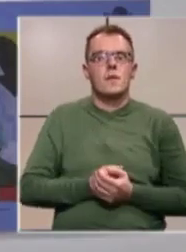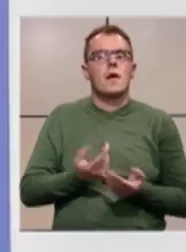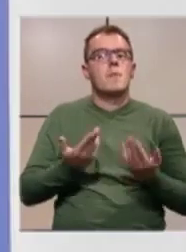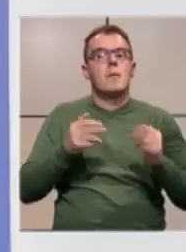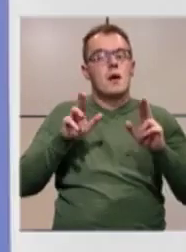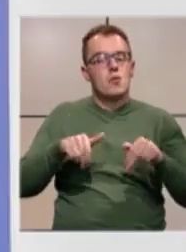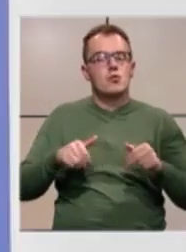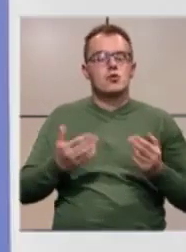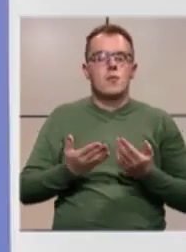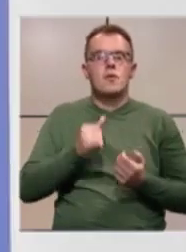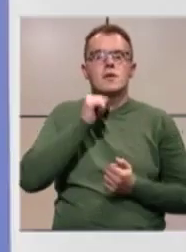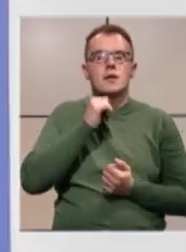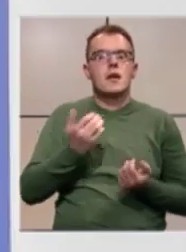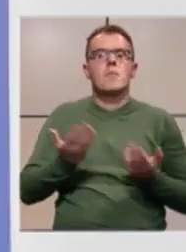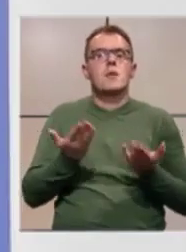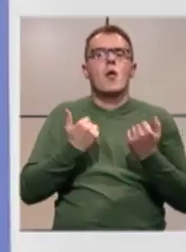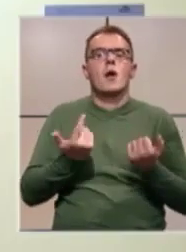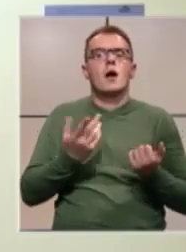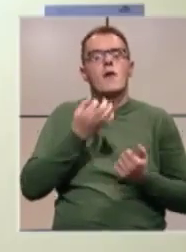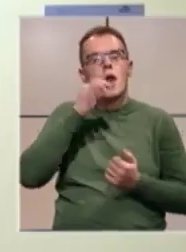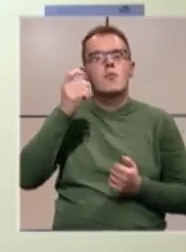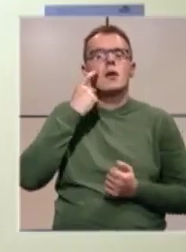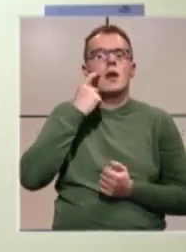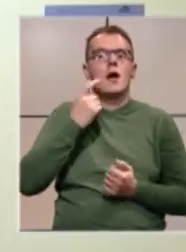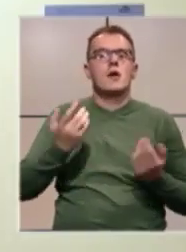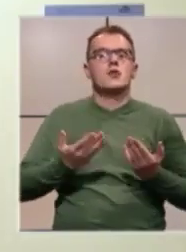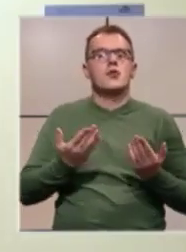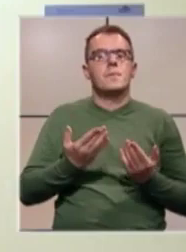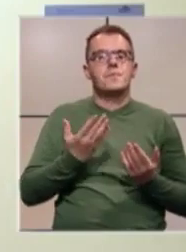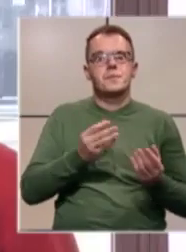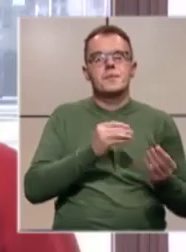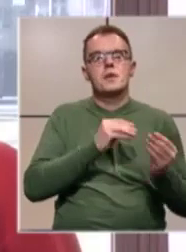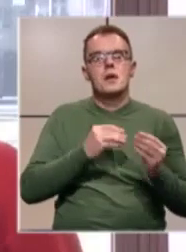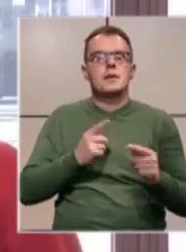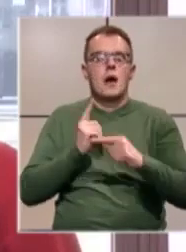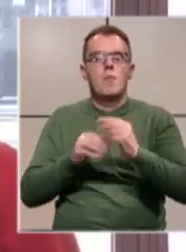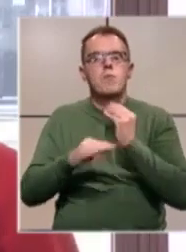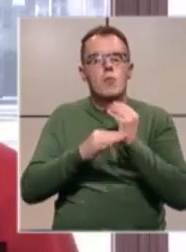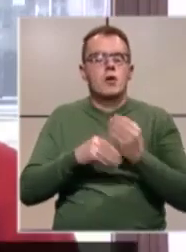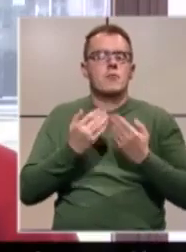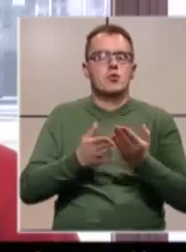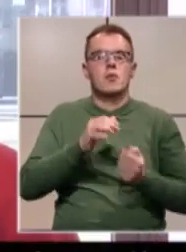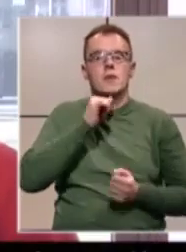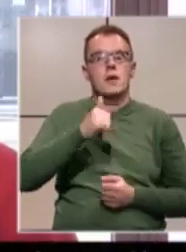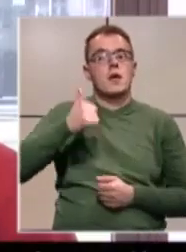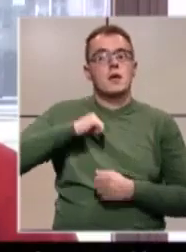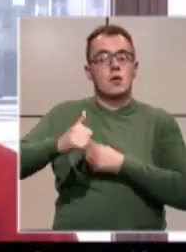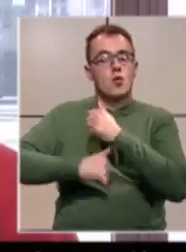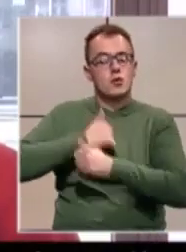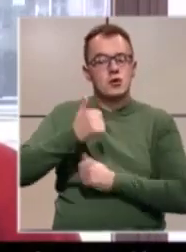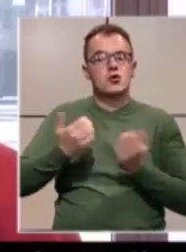možemo i na bilo kakav i na najmanji način da doprinosimo tome. I godišnje se